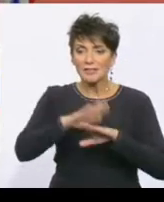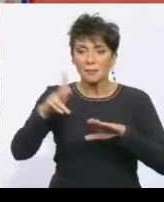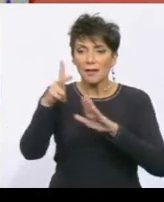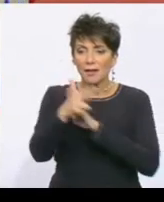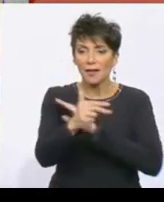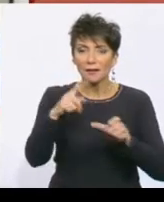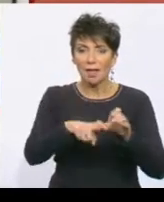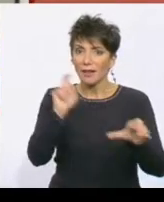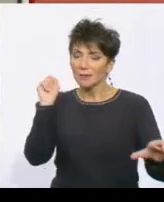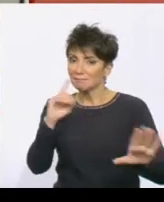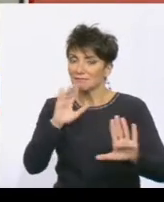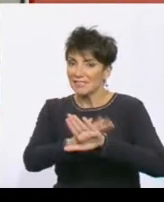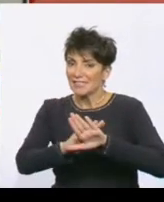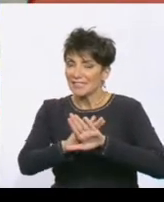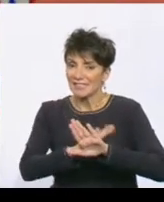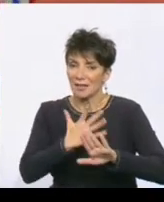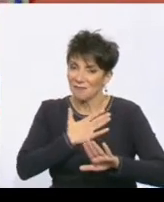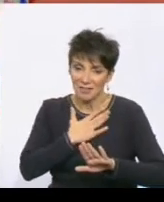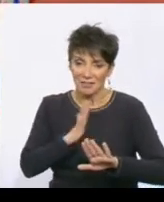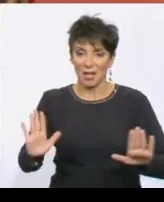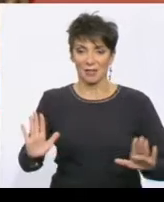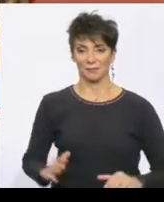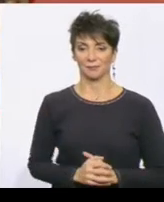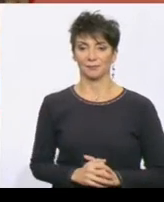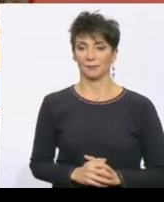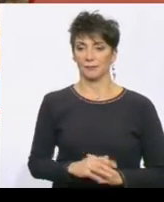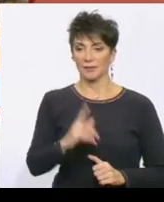συμφωνία σας, οπότε θα πάω εδώ. Σας ευχαριστώ.